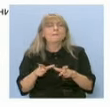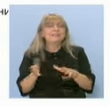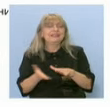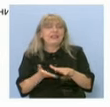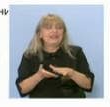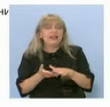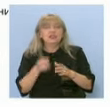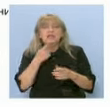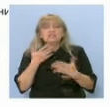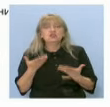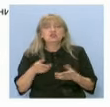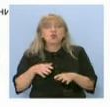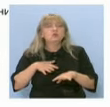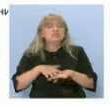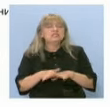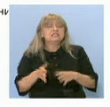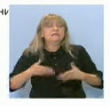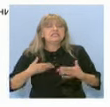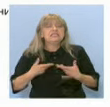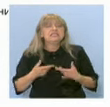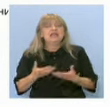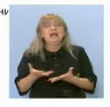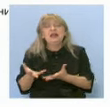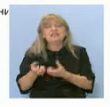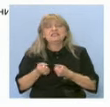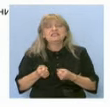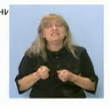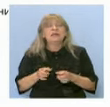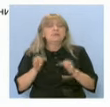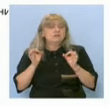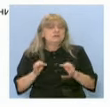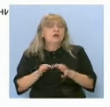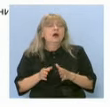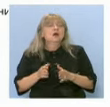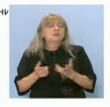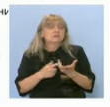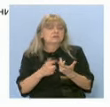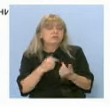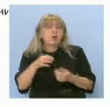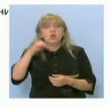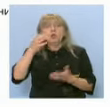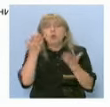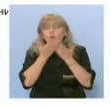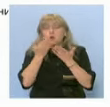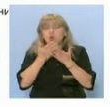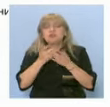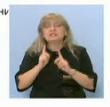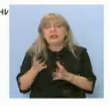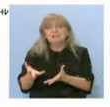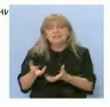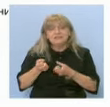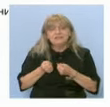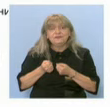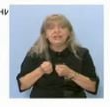самата система изисква да се вземе определено количество и тези уроки трябва да се вземат. И през